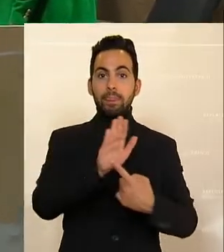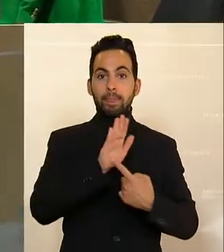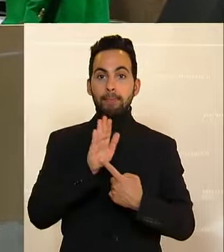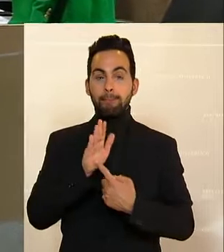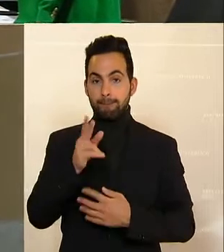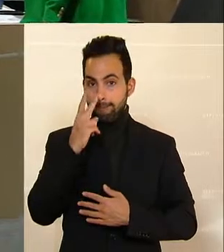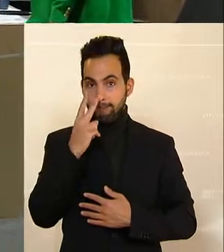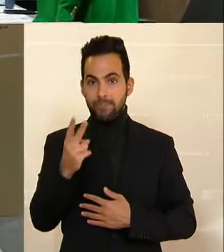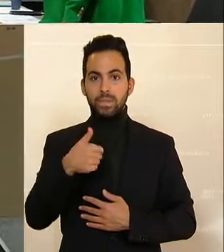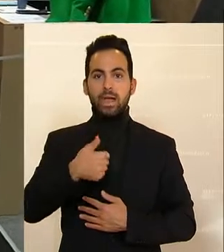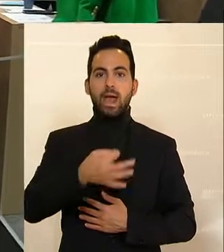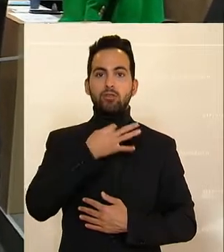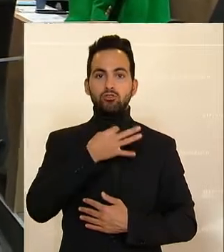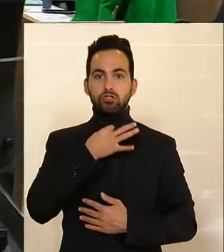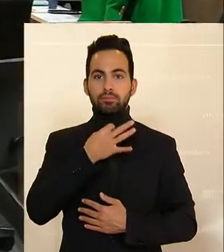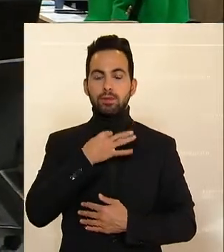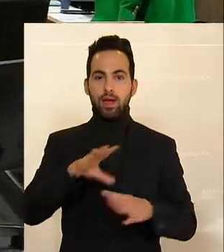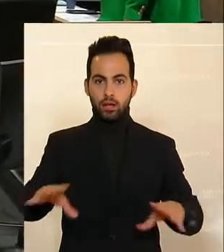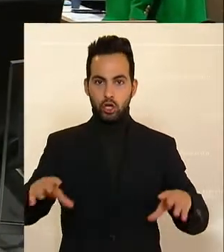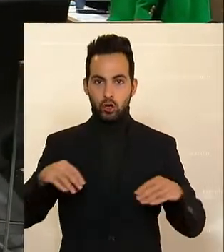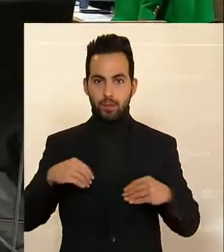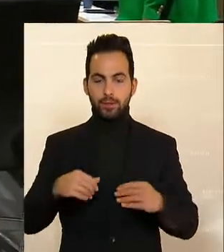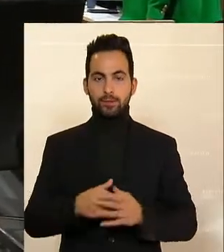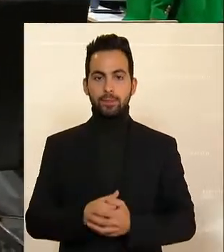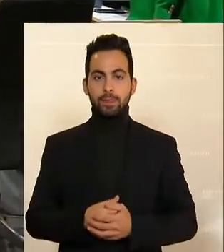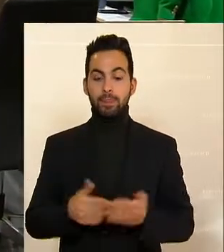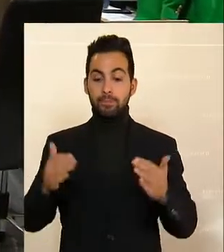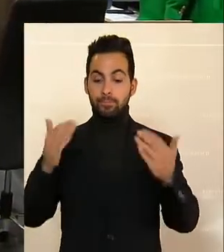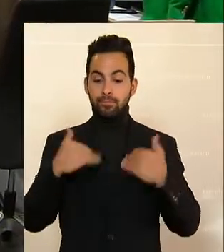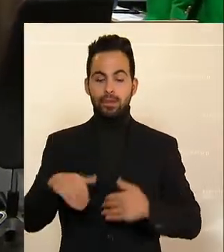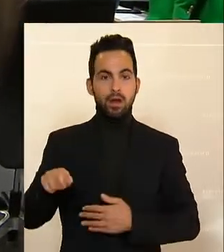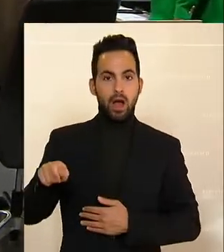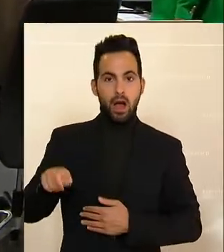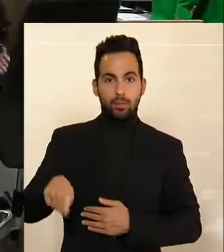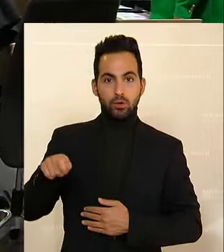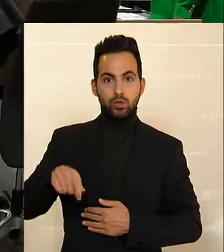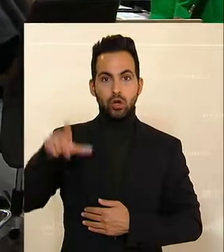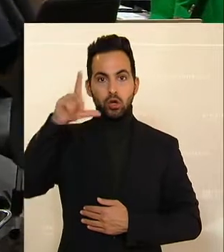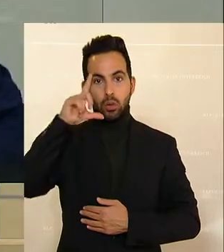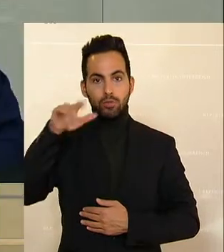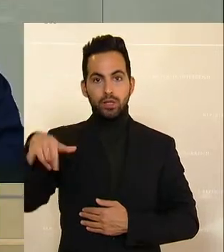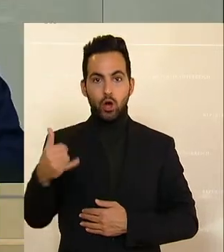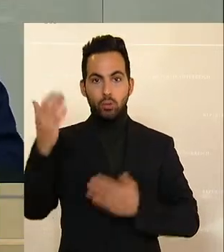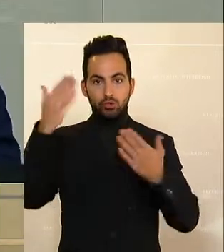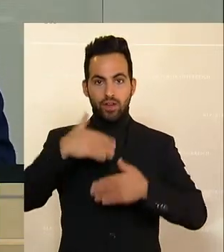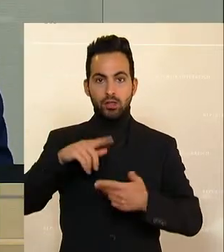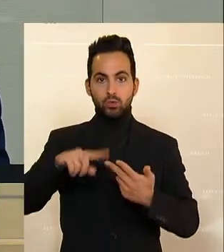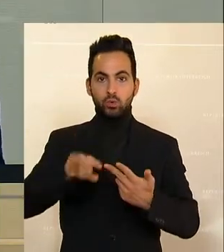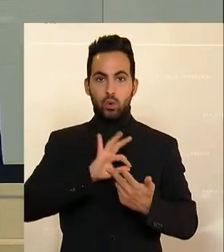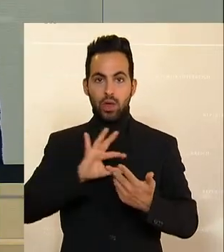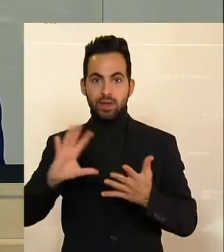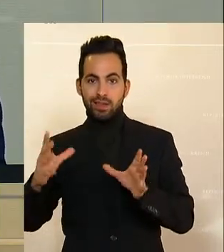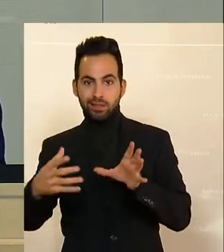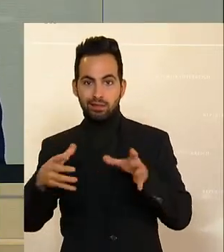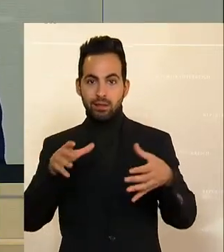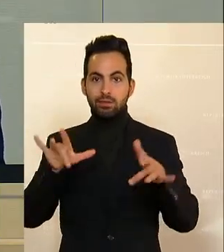Das ist einstimmig so angenommen. Die Abgeordneten Kopf, Jakob Schwarz, Kolleginnen und Kollegen, haben